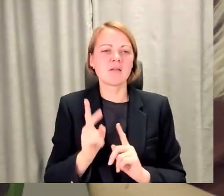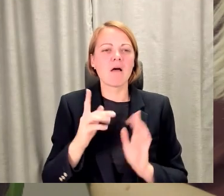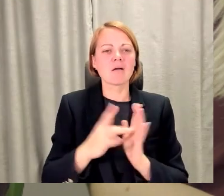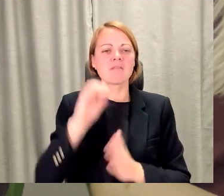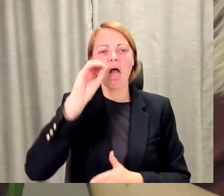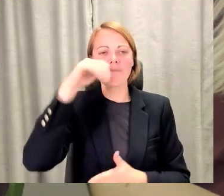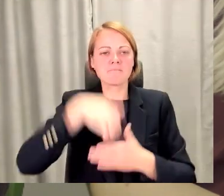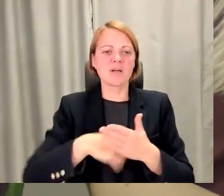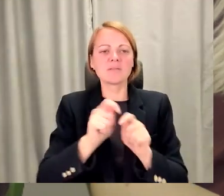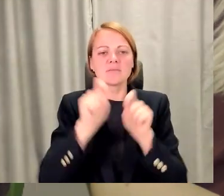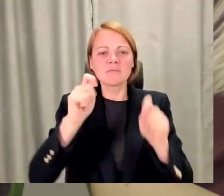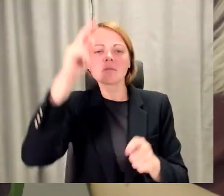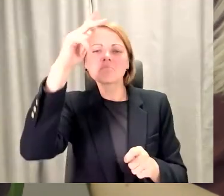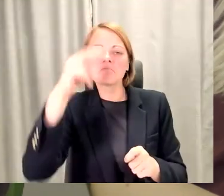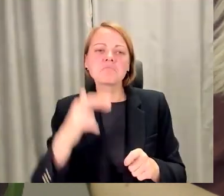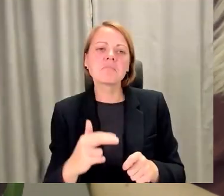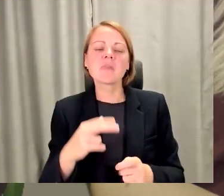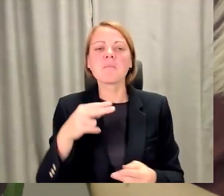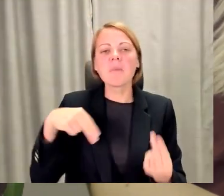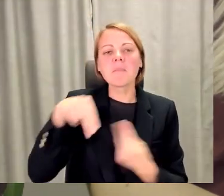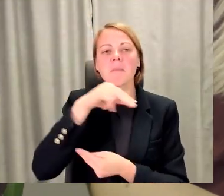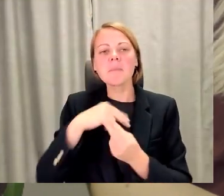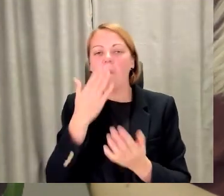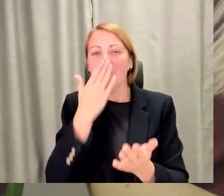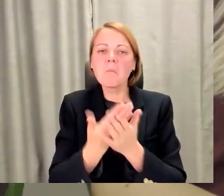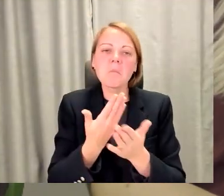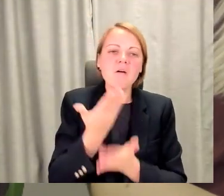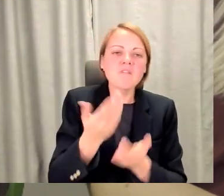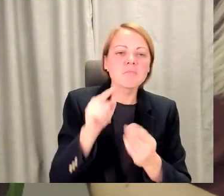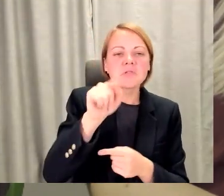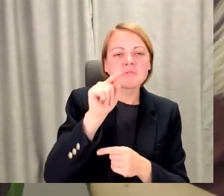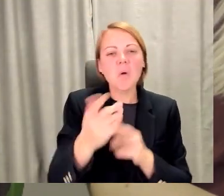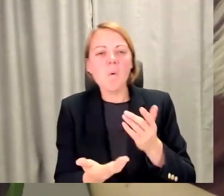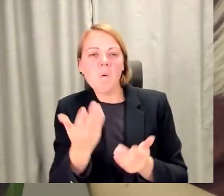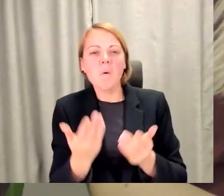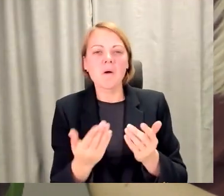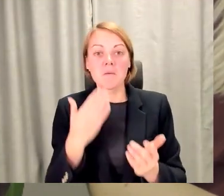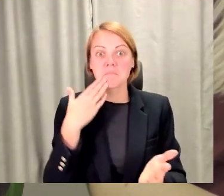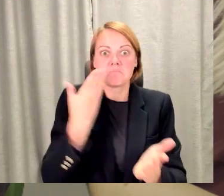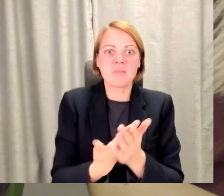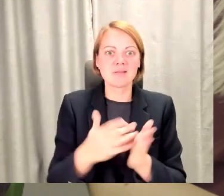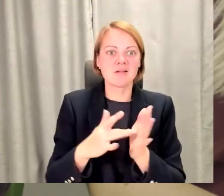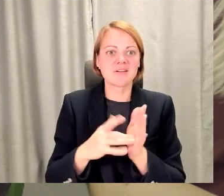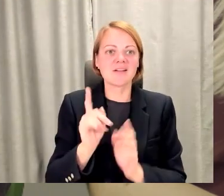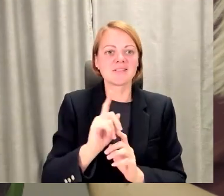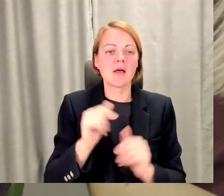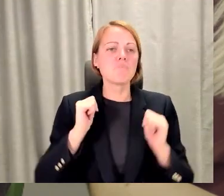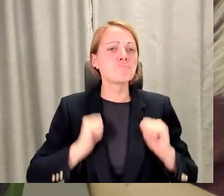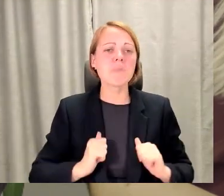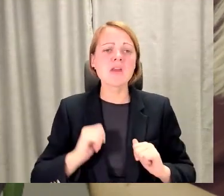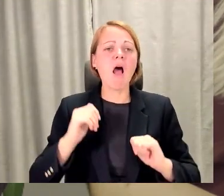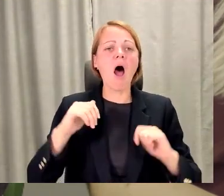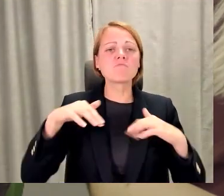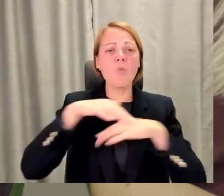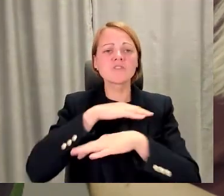paskatās, un tu visi sāk pārdiskutēt, parādi šito, varētu to, un tu tā arī kāds kaut ko pieskās un aiziet, tieši tādā mierīgā atmosfērā tu iei, tā iekšā